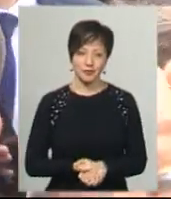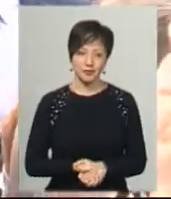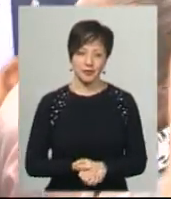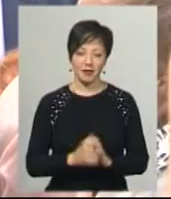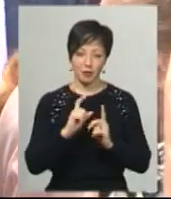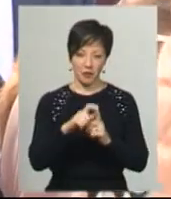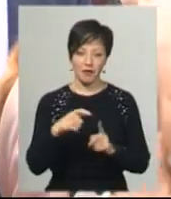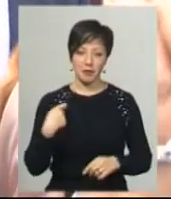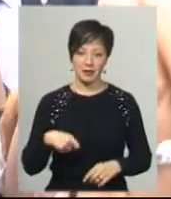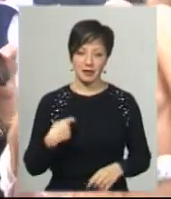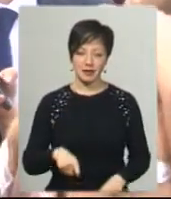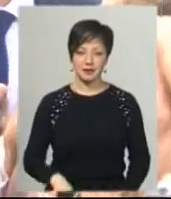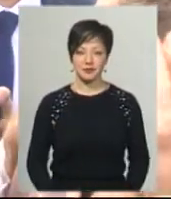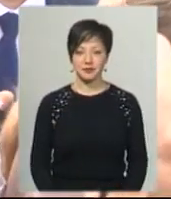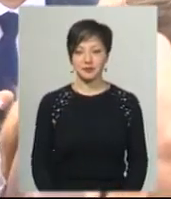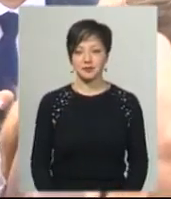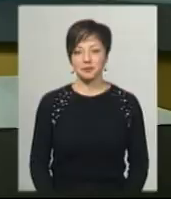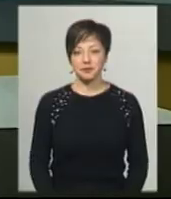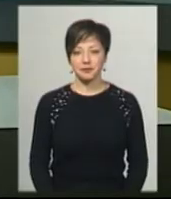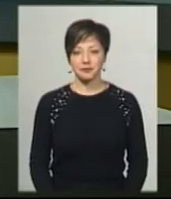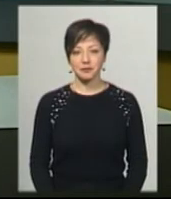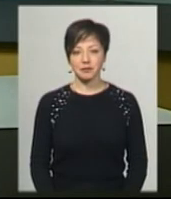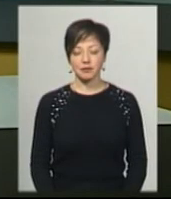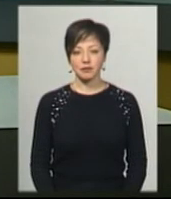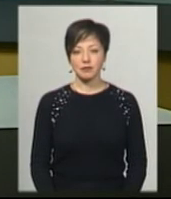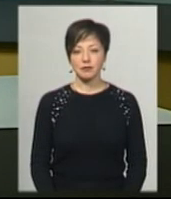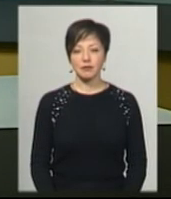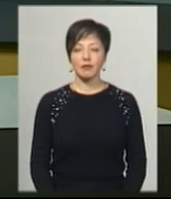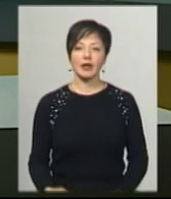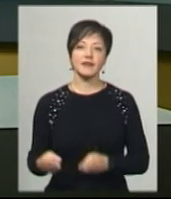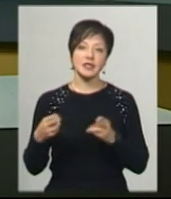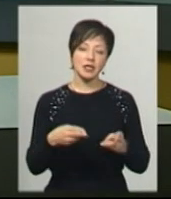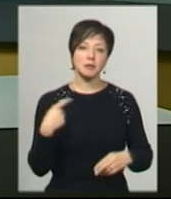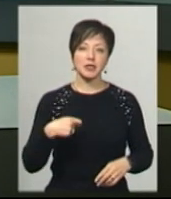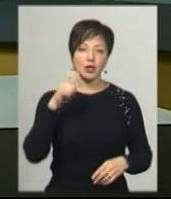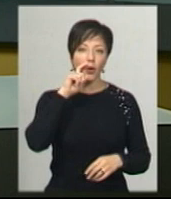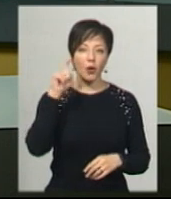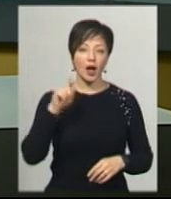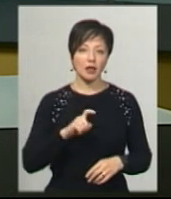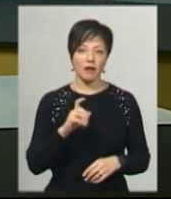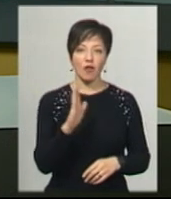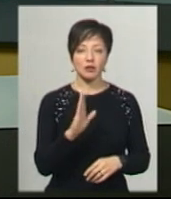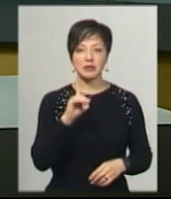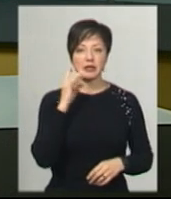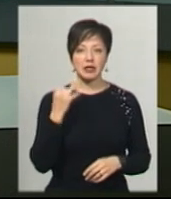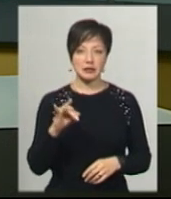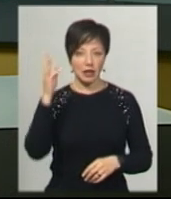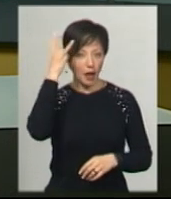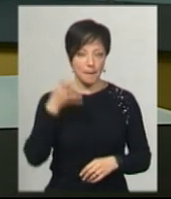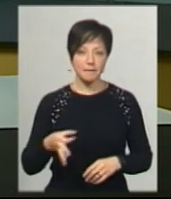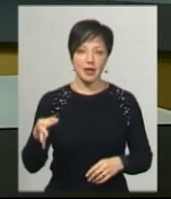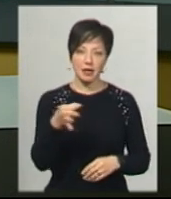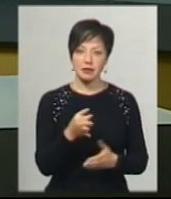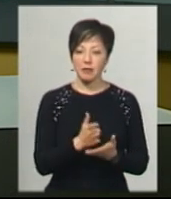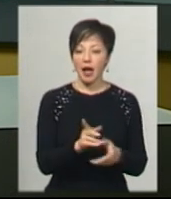Іван Мовчан. Новини на Суспільному. Хмельниччина. Візит президента України Володимира Зеленського на Хмельниччину носить